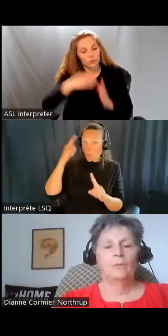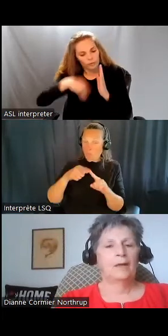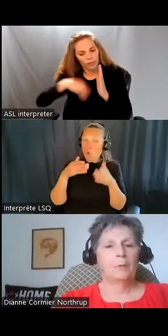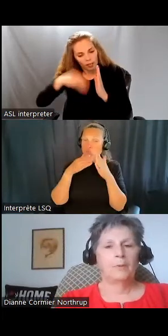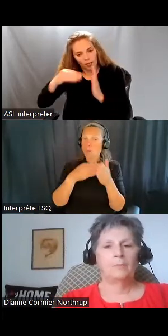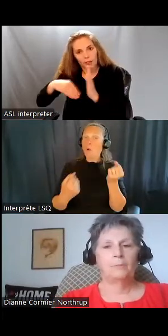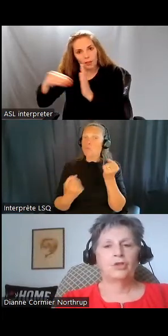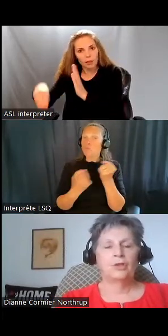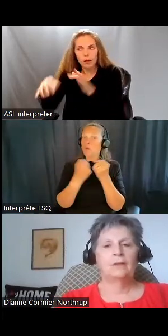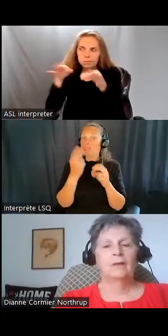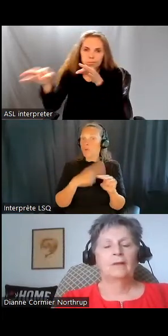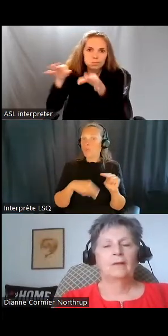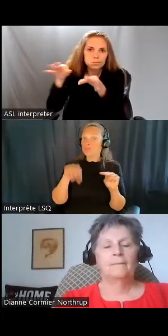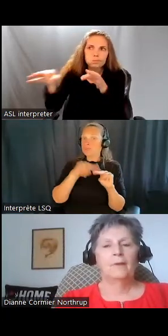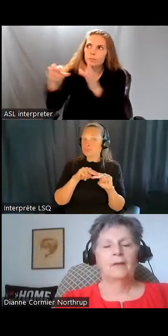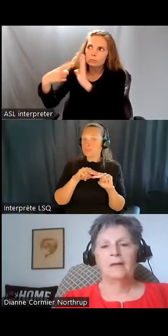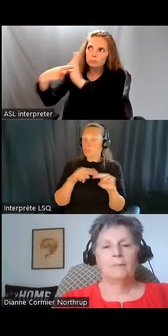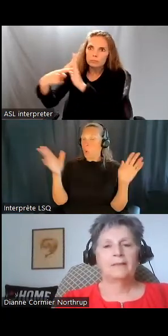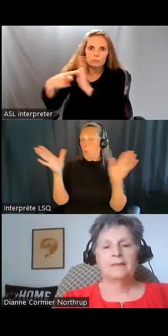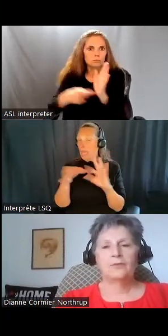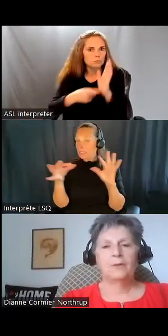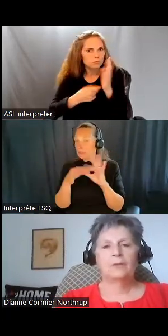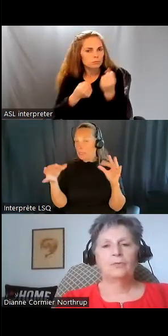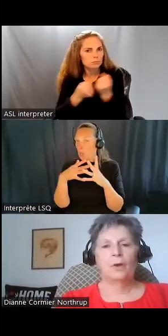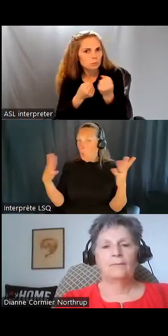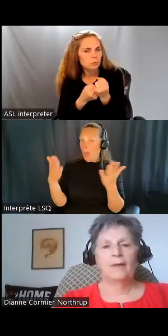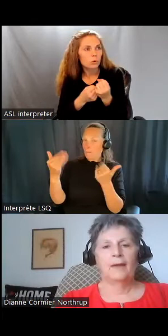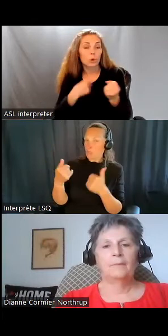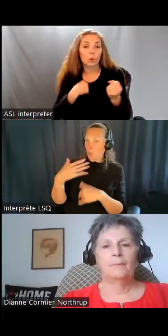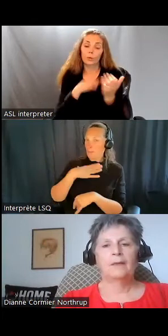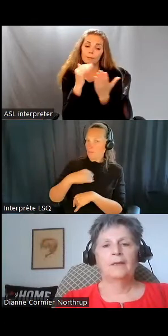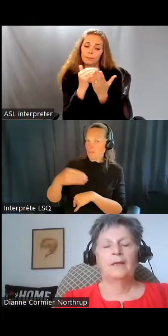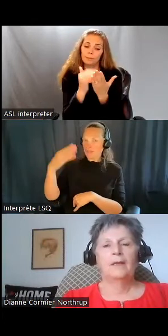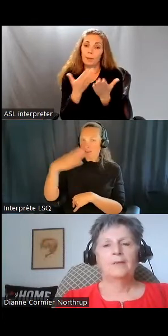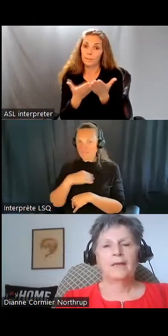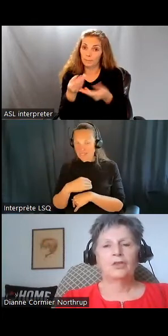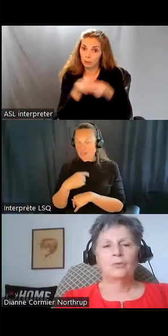pour expliquer les besoins nécessaires. On a préparé un budget. Pour moi, c'est assez logique.